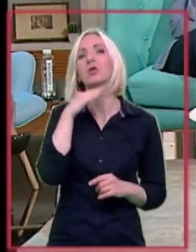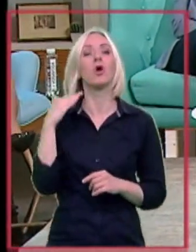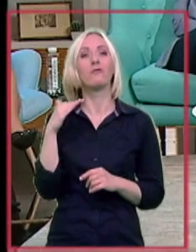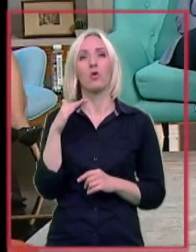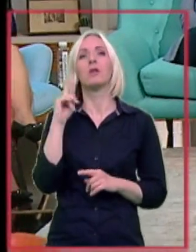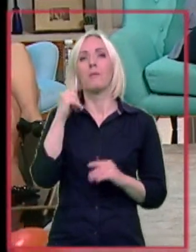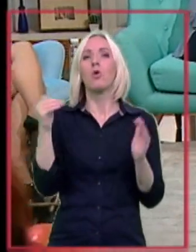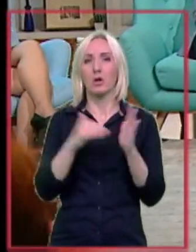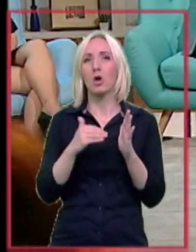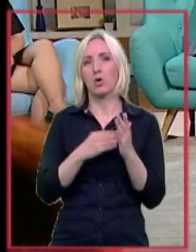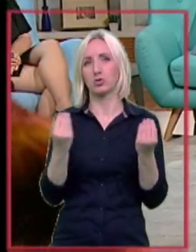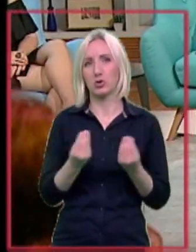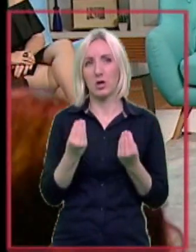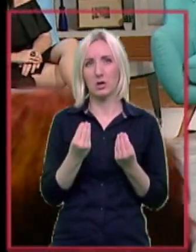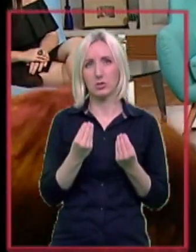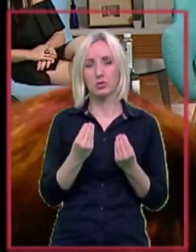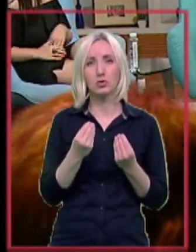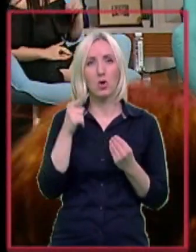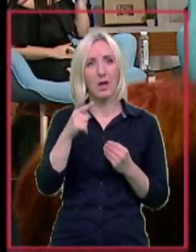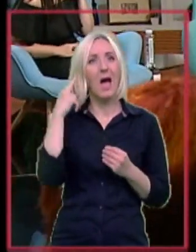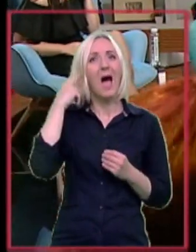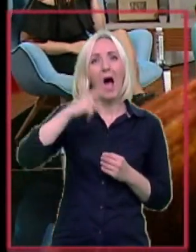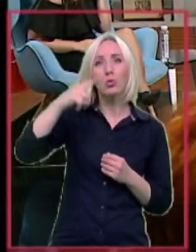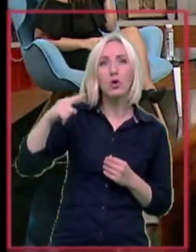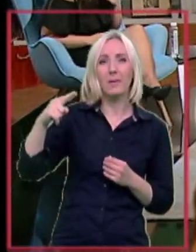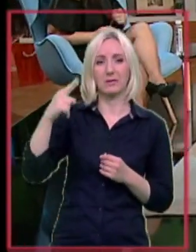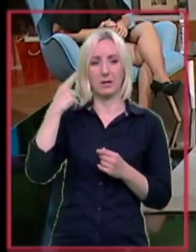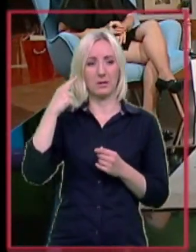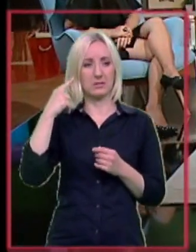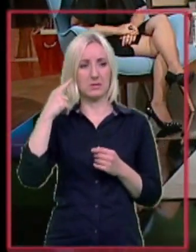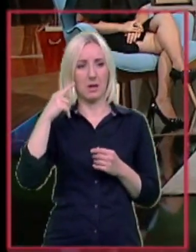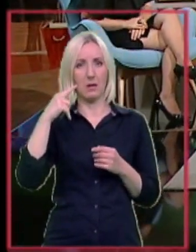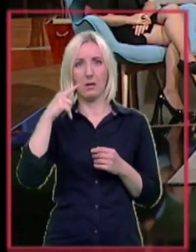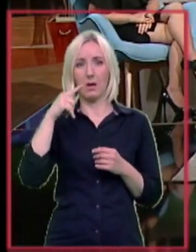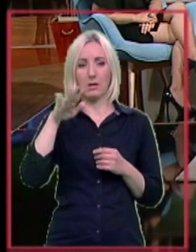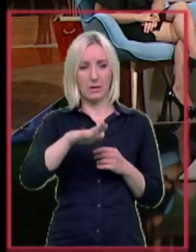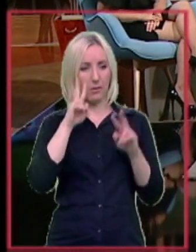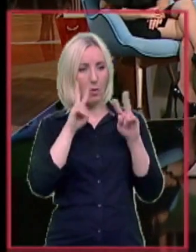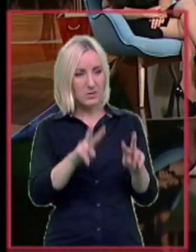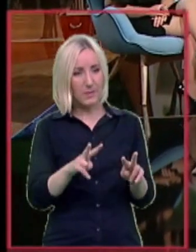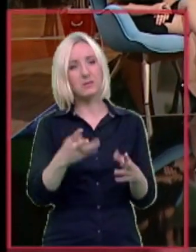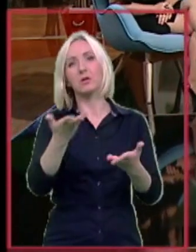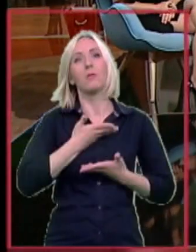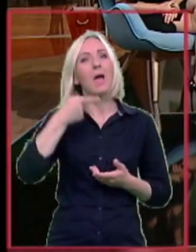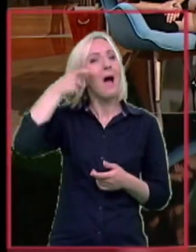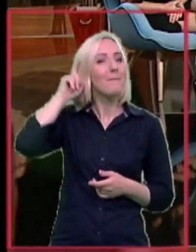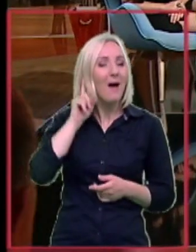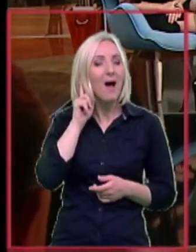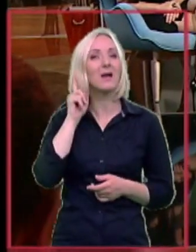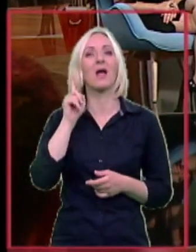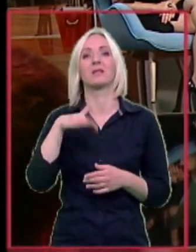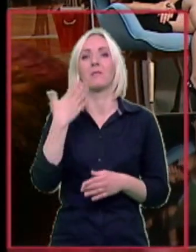Mora da, to je pleaudiometrija, da se dete posmatra, da se prvo slušno amplifikuje, da dobije slušni aparat i onda